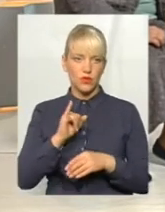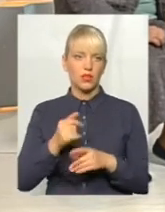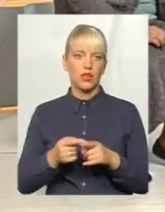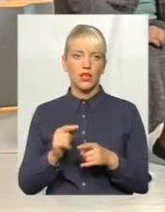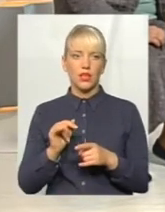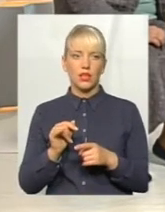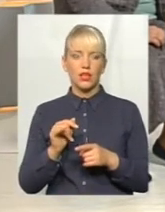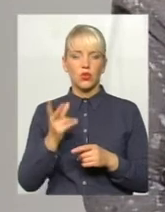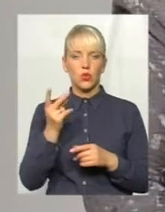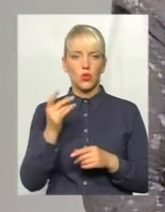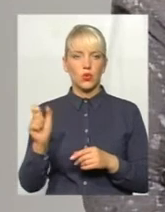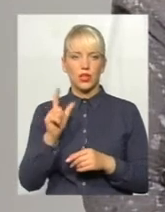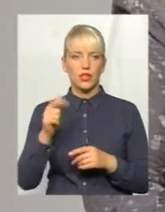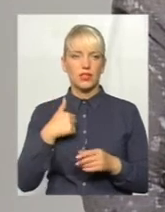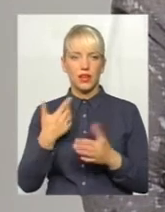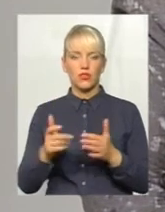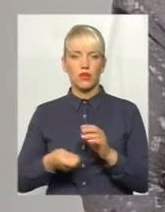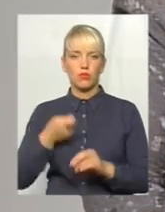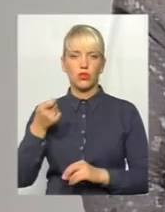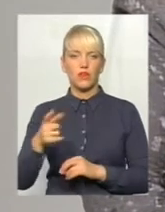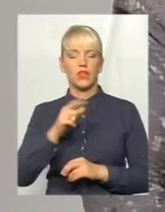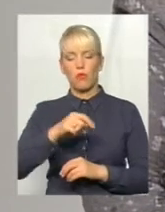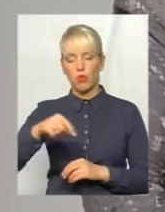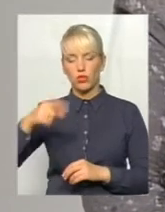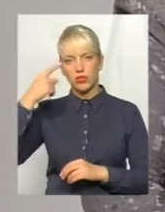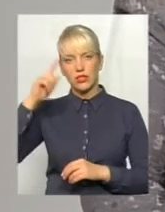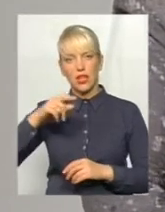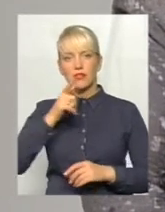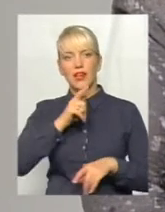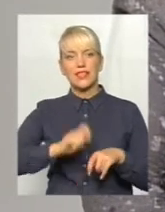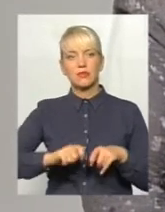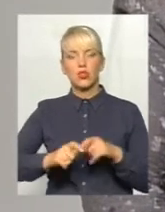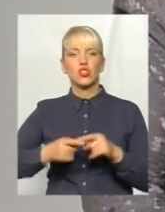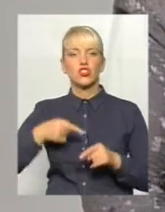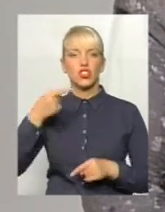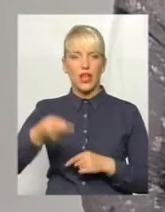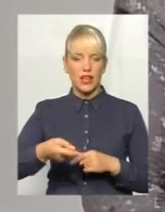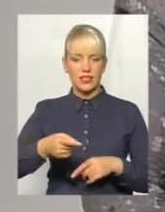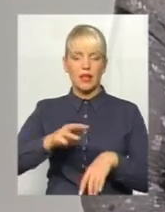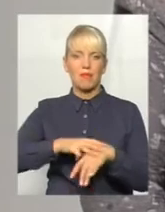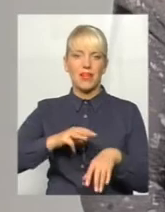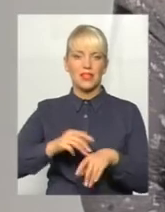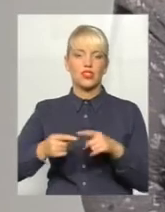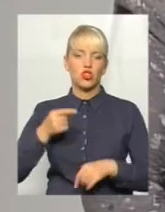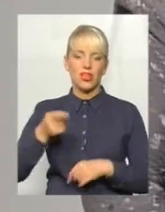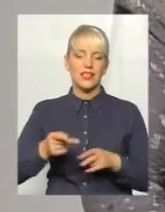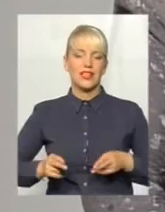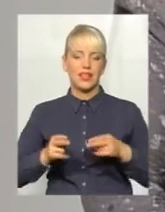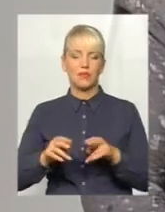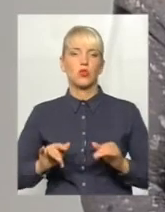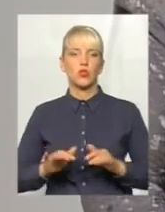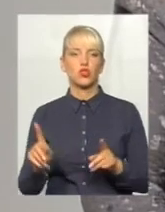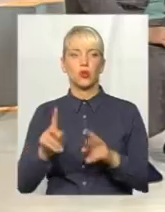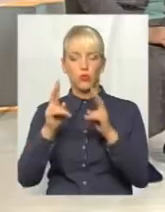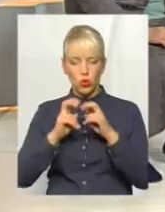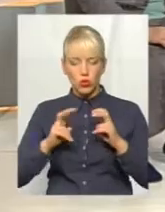другий раз я вже подавала на почеркознавчу експертизу через міліцію, через кримінальну справу, щоб дослідили